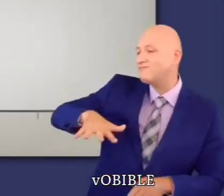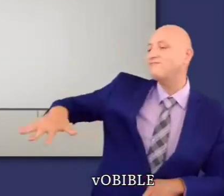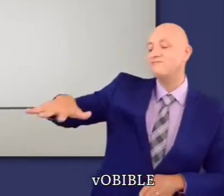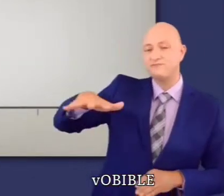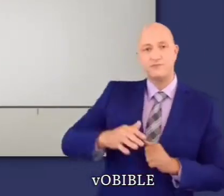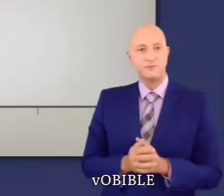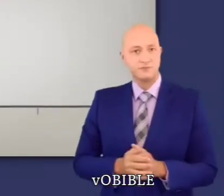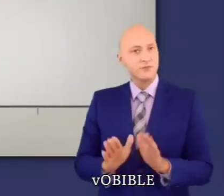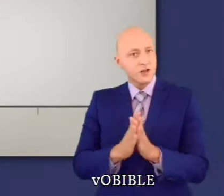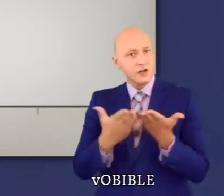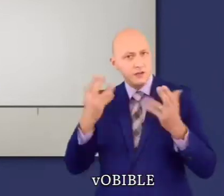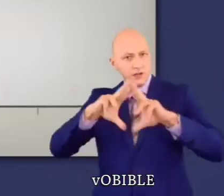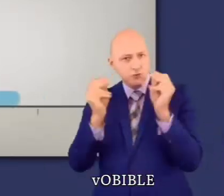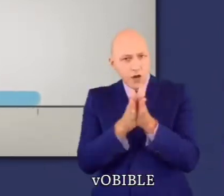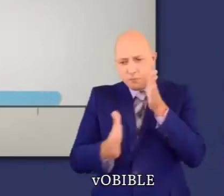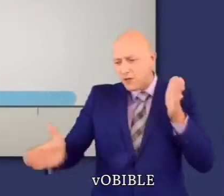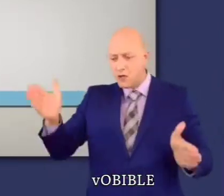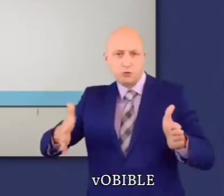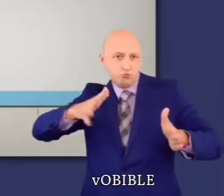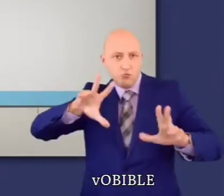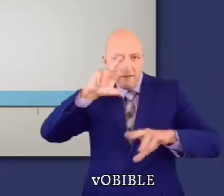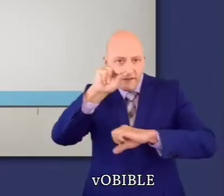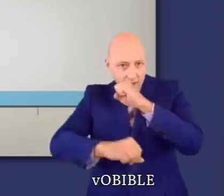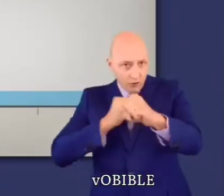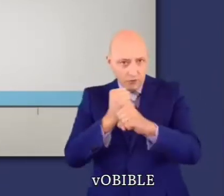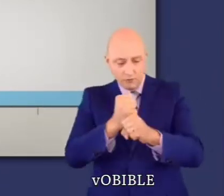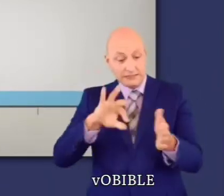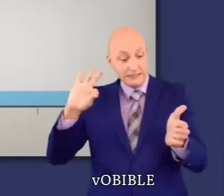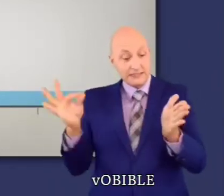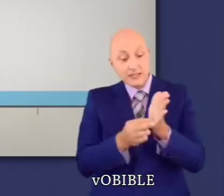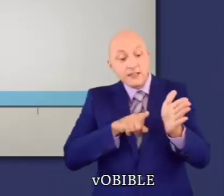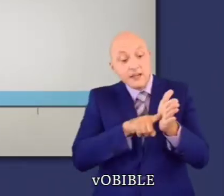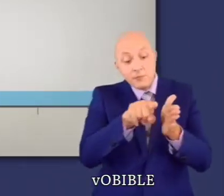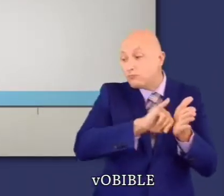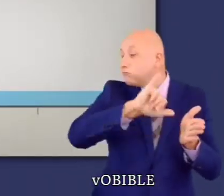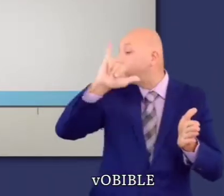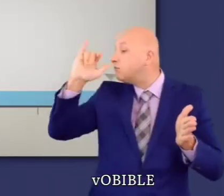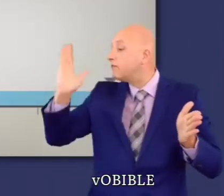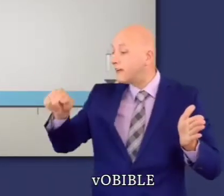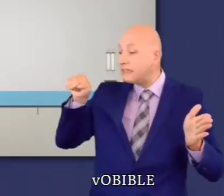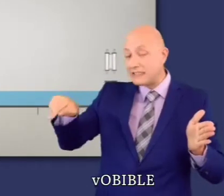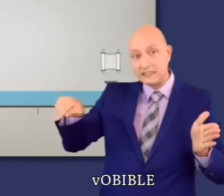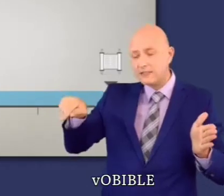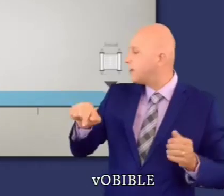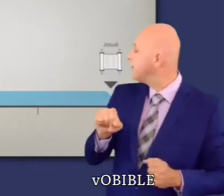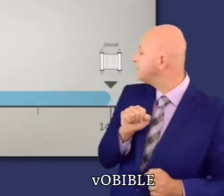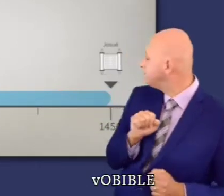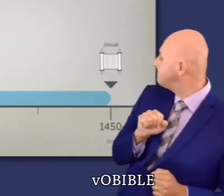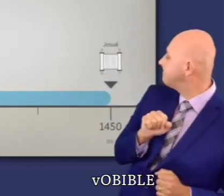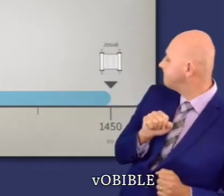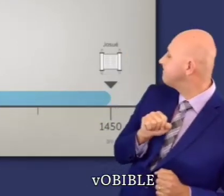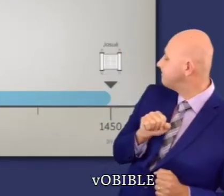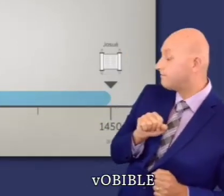Le livre couvre probablement une période de plus de 20 ans qui commence en 1473 avant notre ère et s